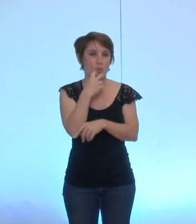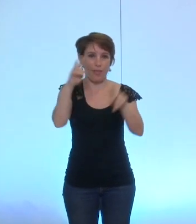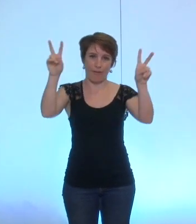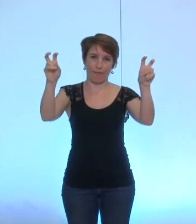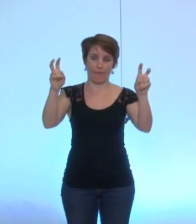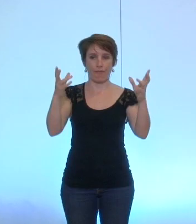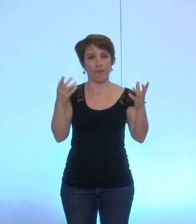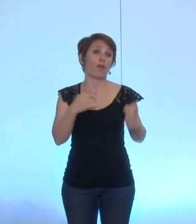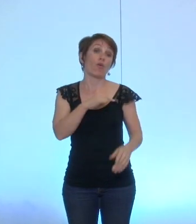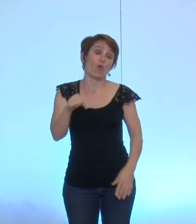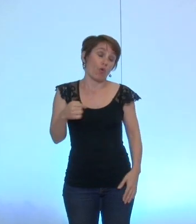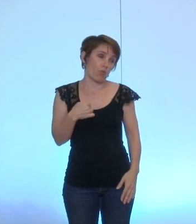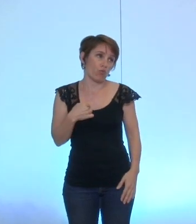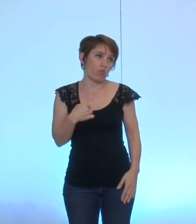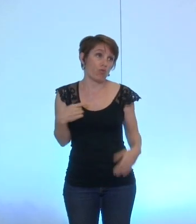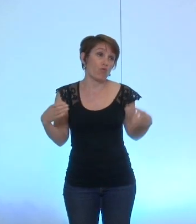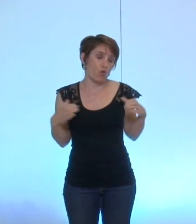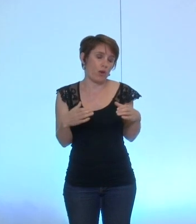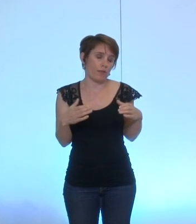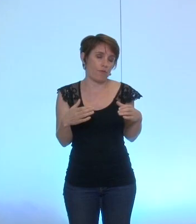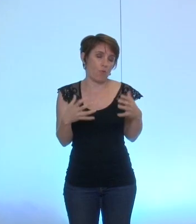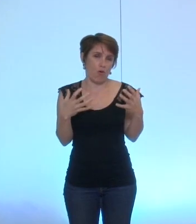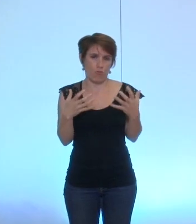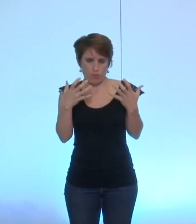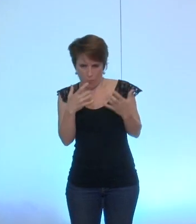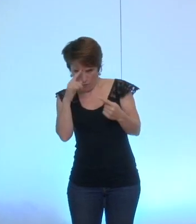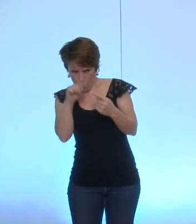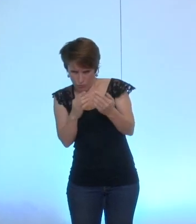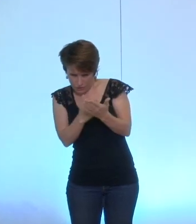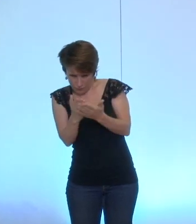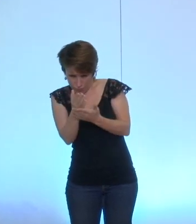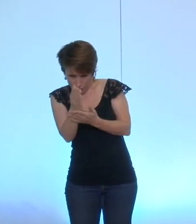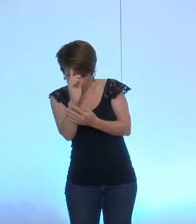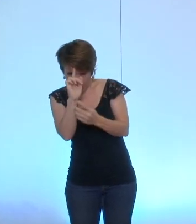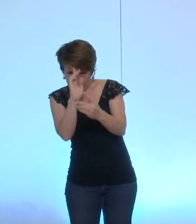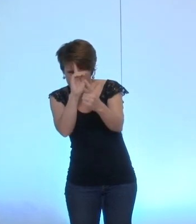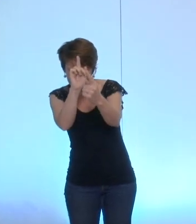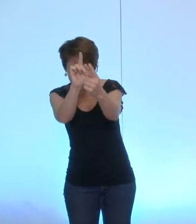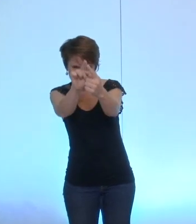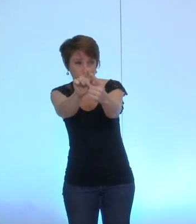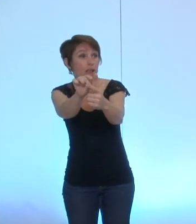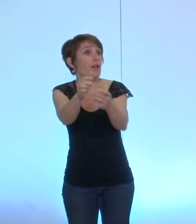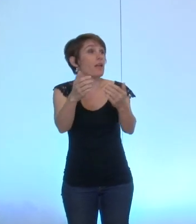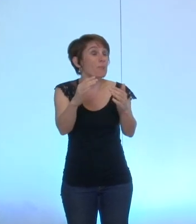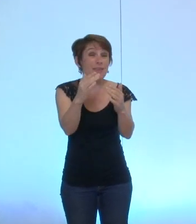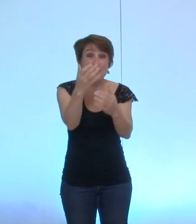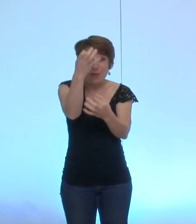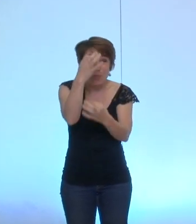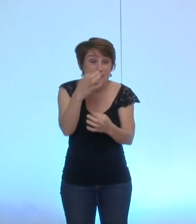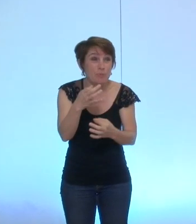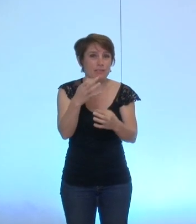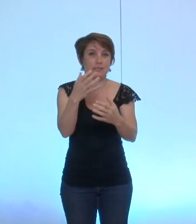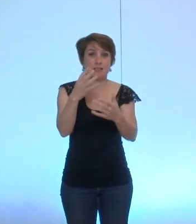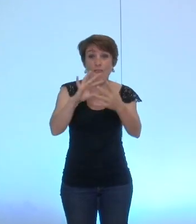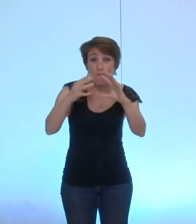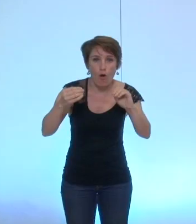et que nous voulons tracer collectivement elle est là après les modalités exactes pour savoir quel format dire